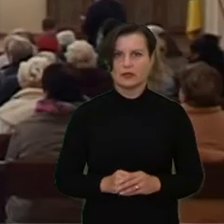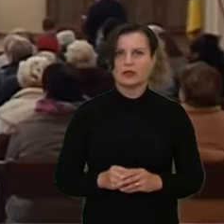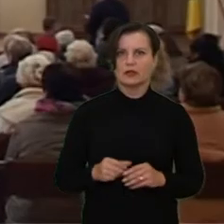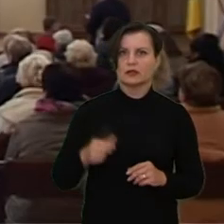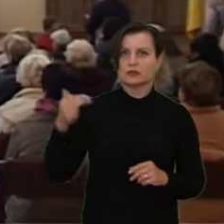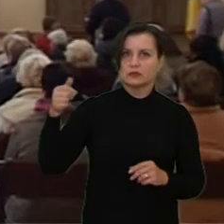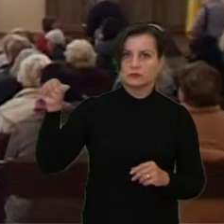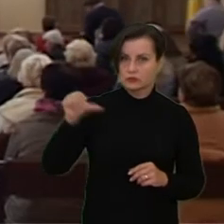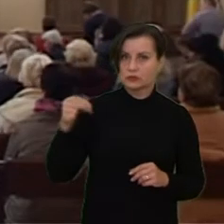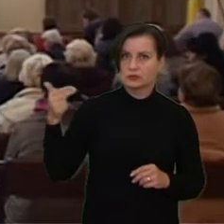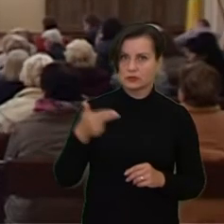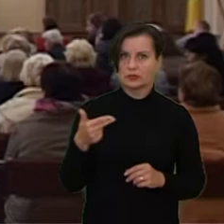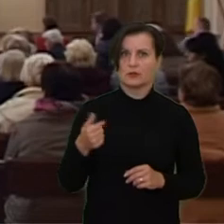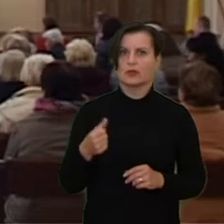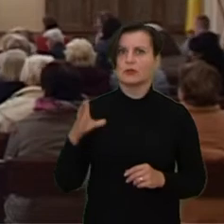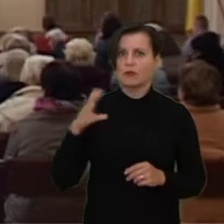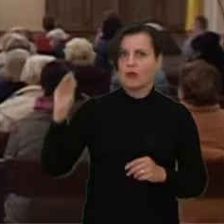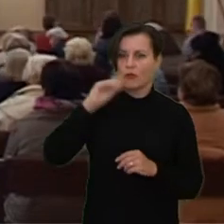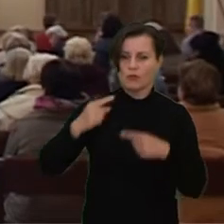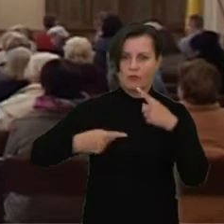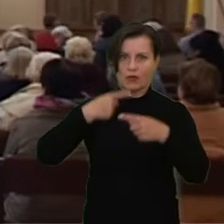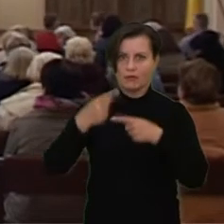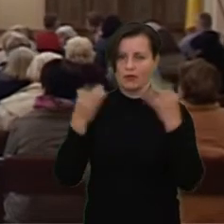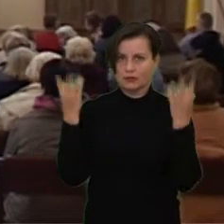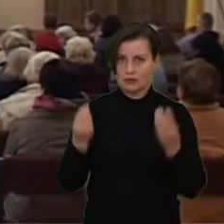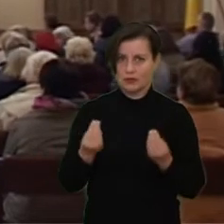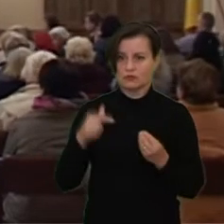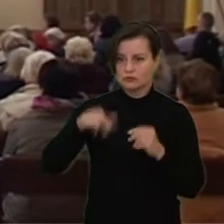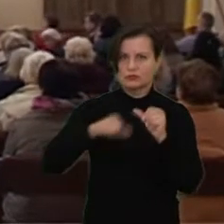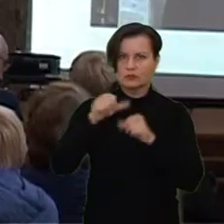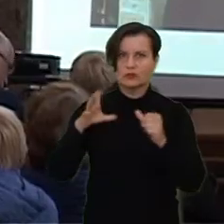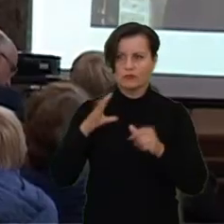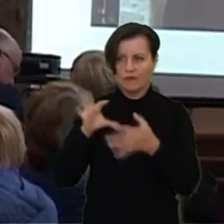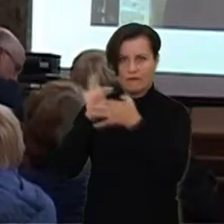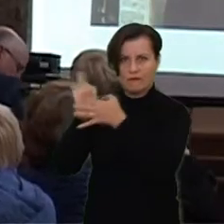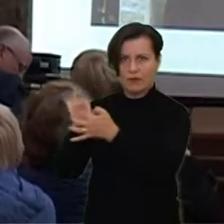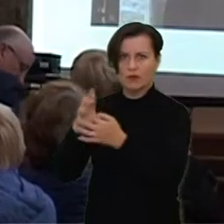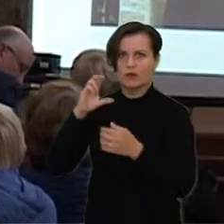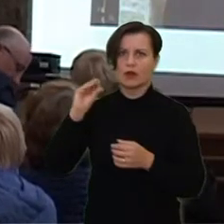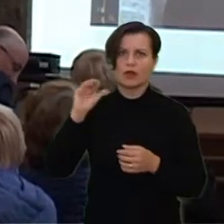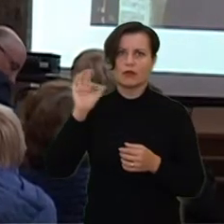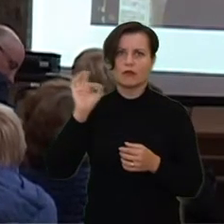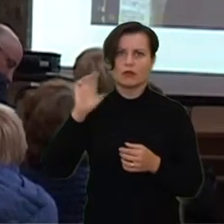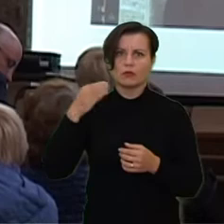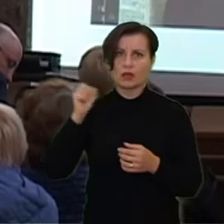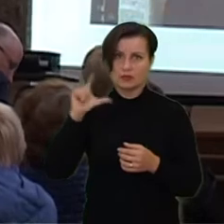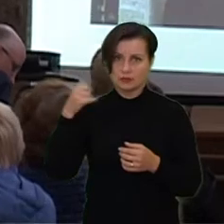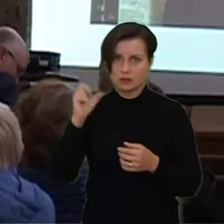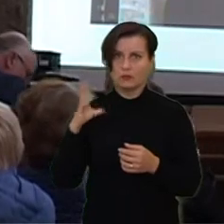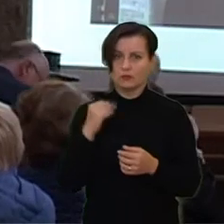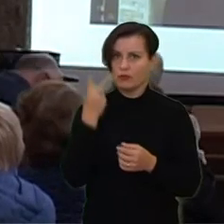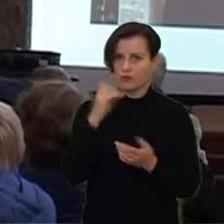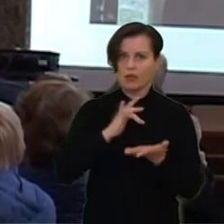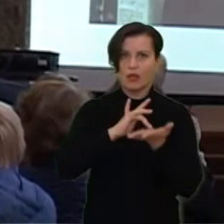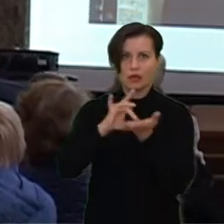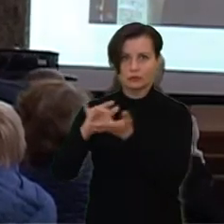Savaitgalį vykusios Europos paveldo dienos šiemet buvo skirtos reformacijai. Jų metus suorganizuotos net dvi ekskursijos.